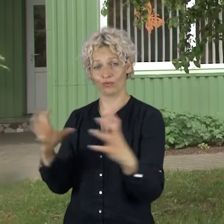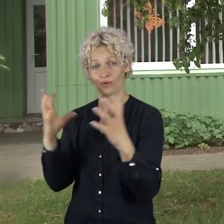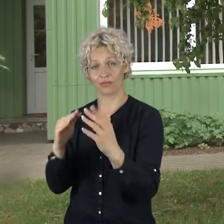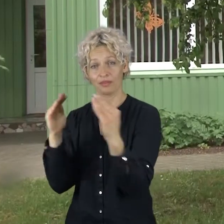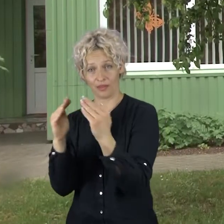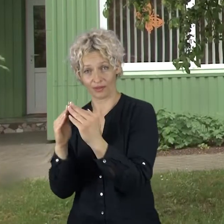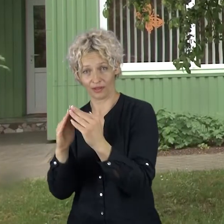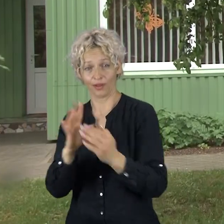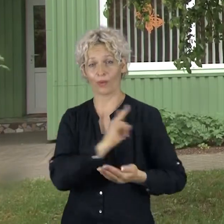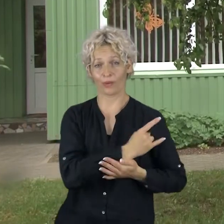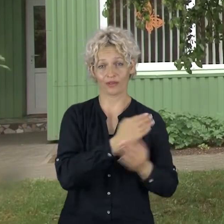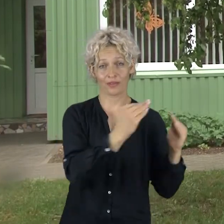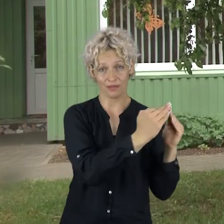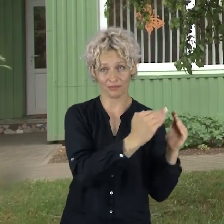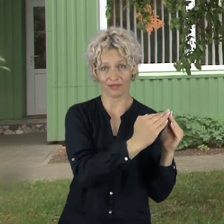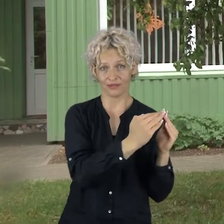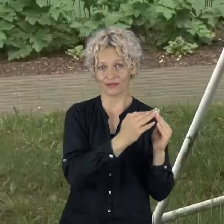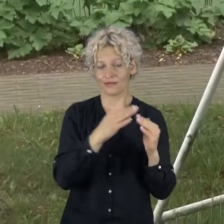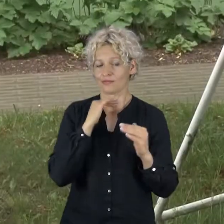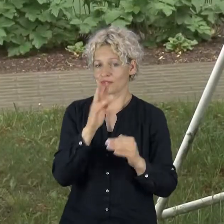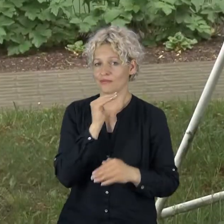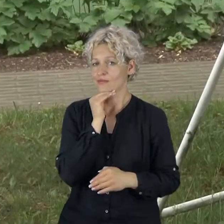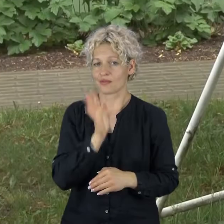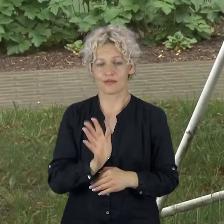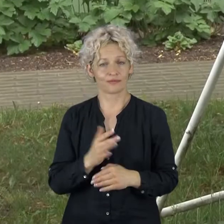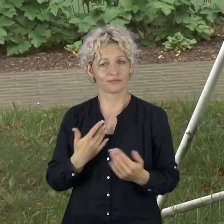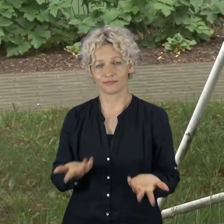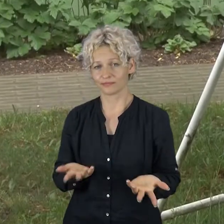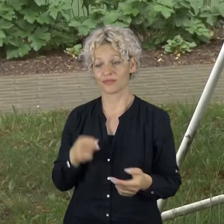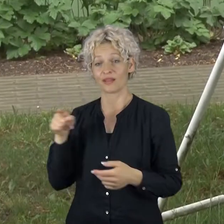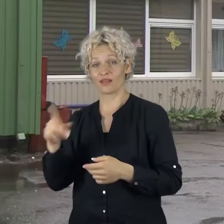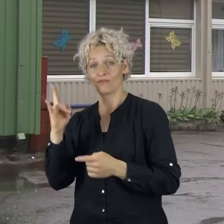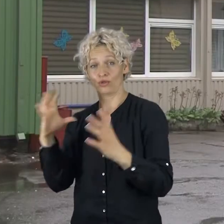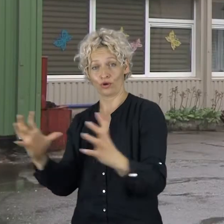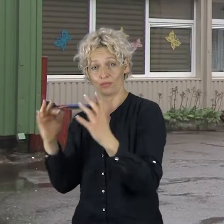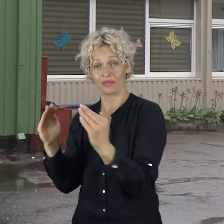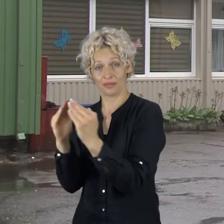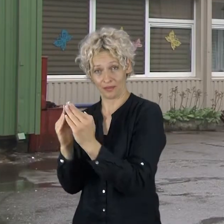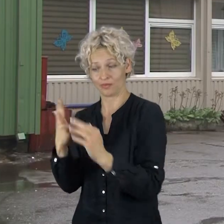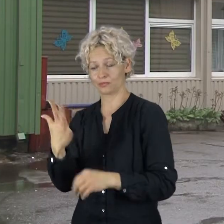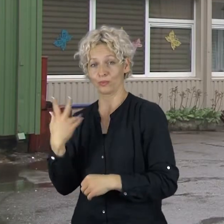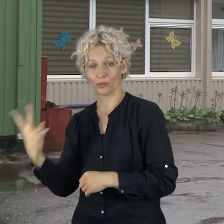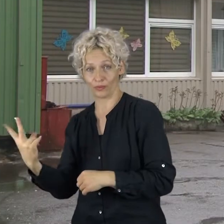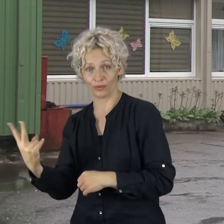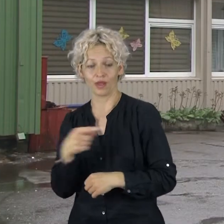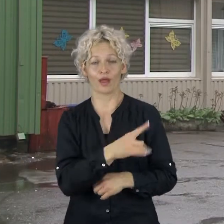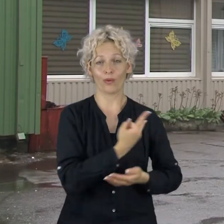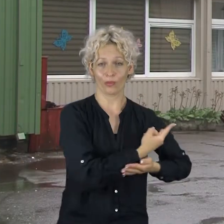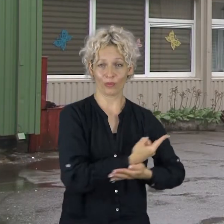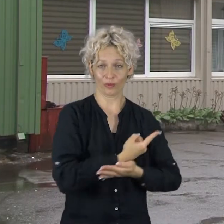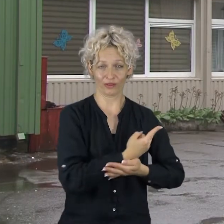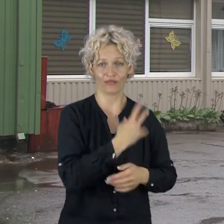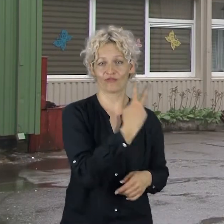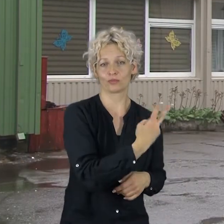Šiuo metu vaikų globos namuose ilgą laikę bei trumpą laikę socialinę globo gauna 52 vaikai. Tuo tarpu kūdikio namuose šiandien